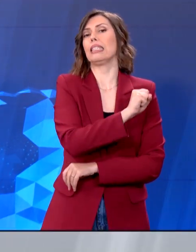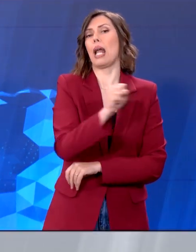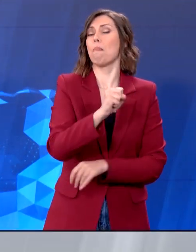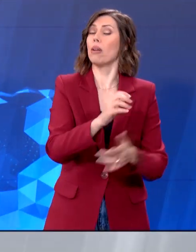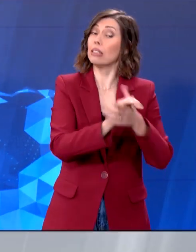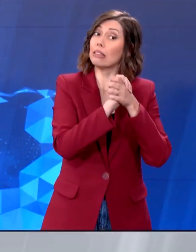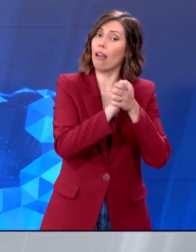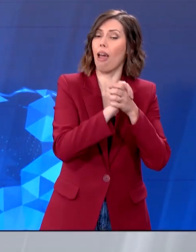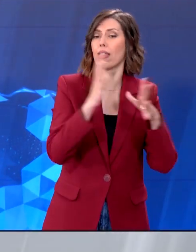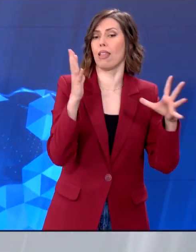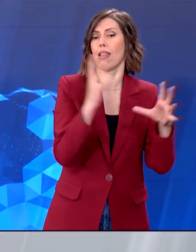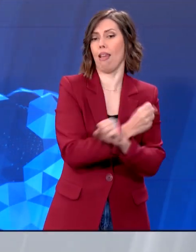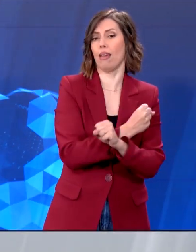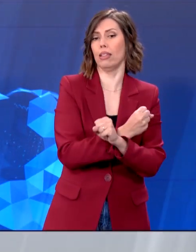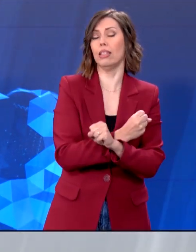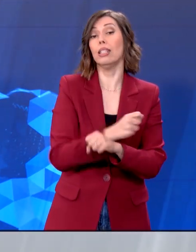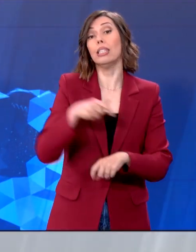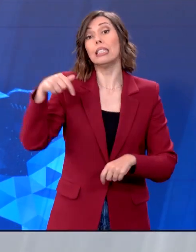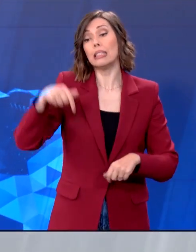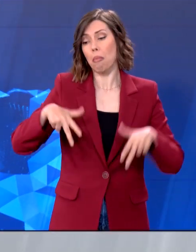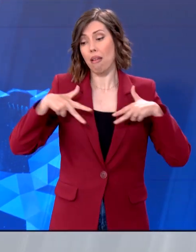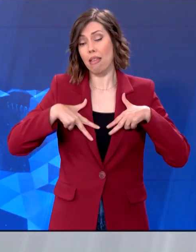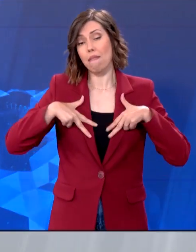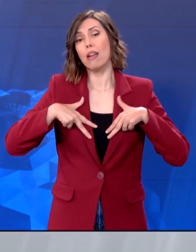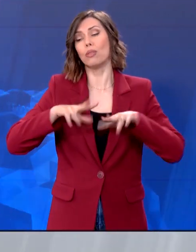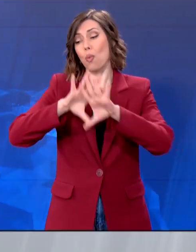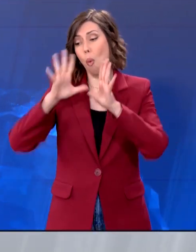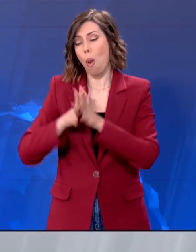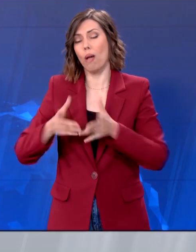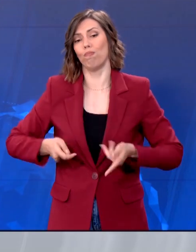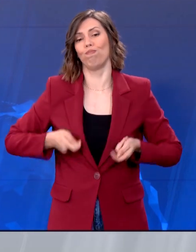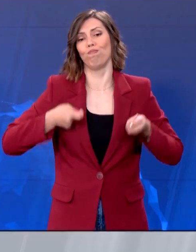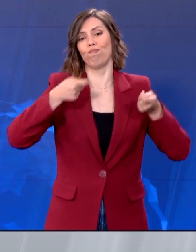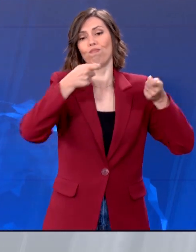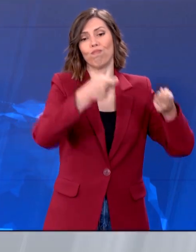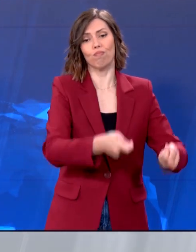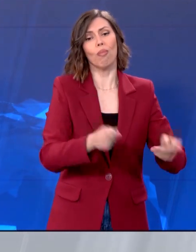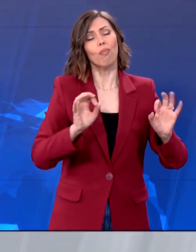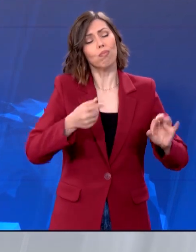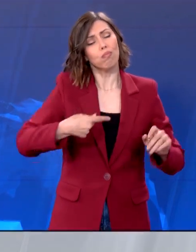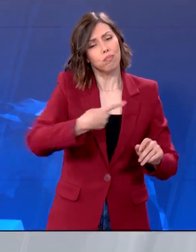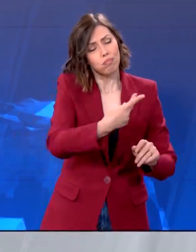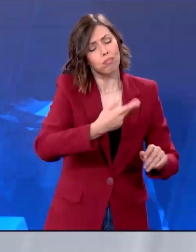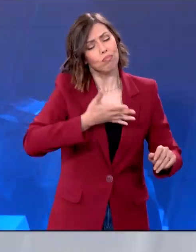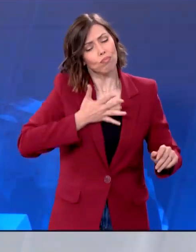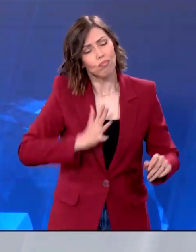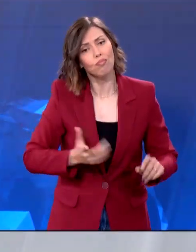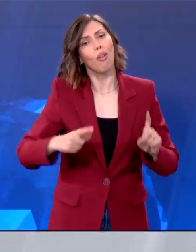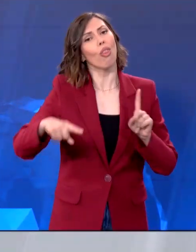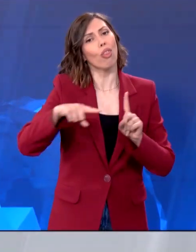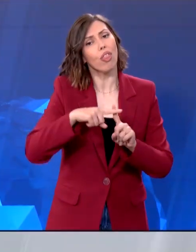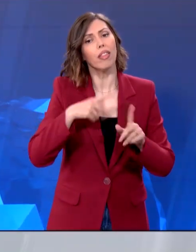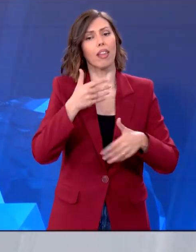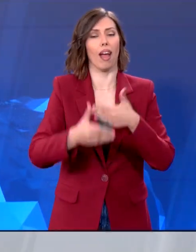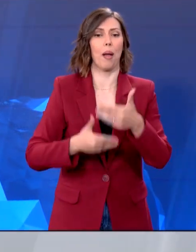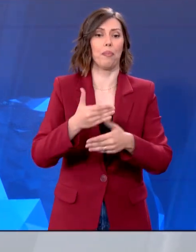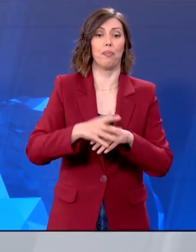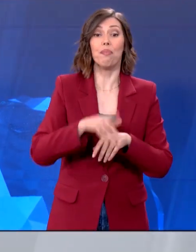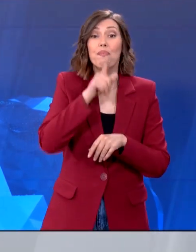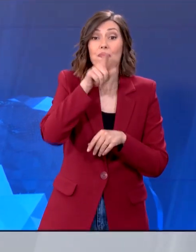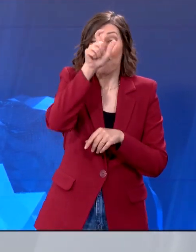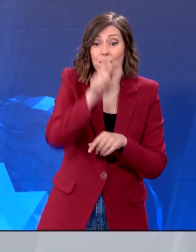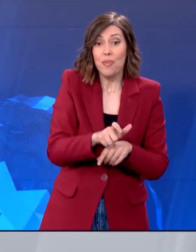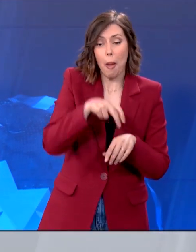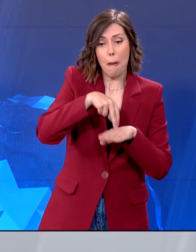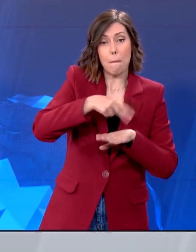Ο Ρησησούνακς συνεχάριτον κύριο για την νίκη του. Ο γνωστός youtuber Νίκο έκανε τη δική του